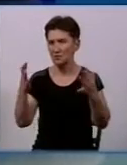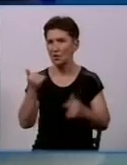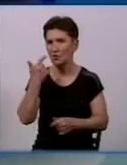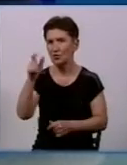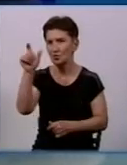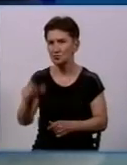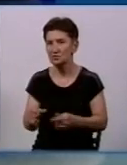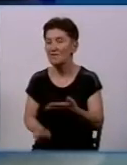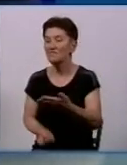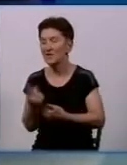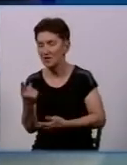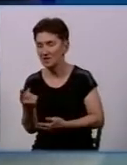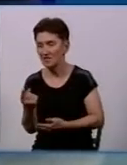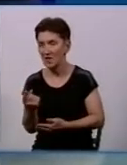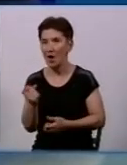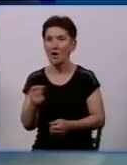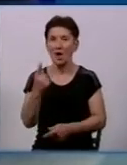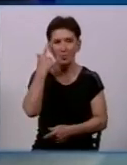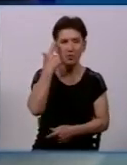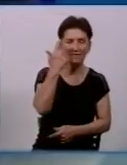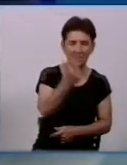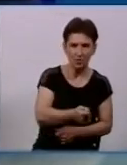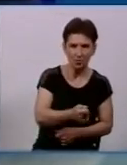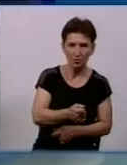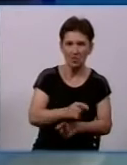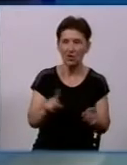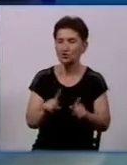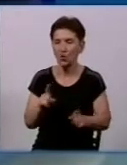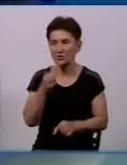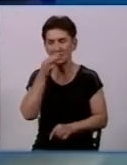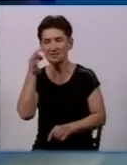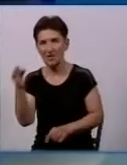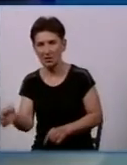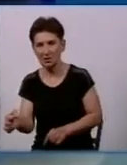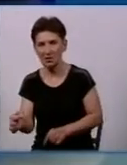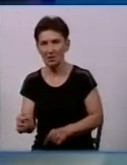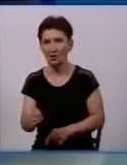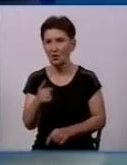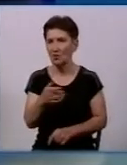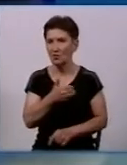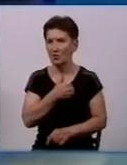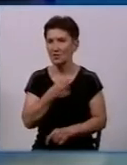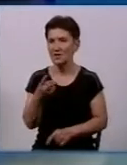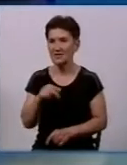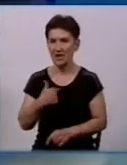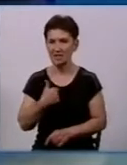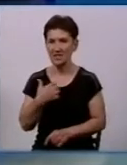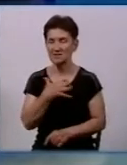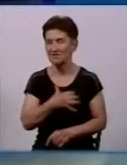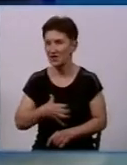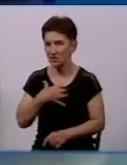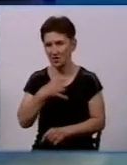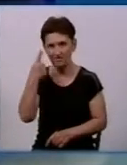виявила пожежу, як вона повідомила, яку інформацію подала. Користаючись нагодою, хочу сказати, що для нас важливо знати,